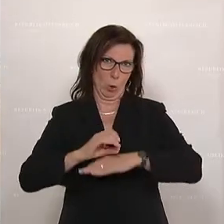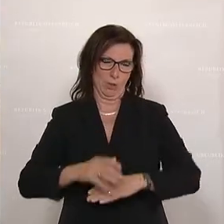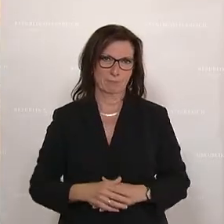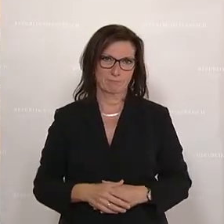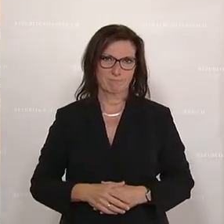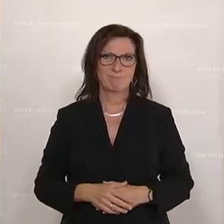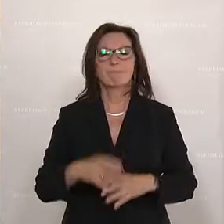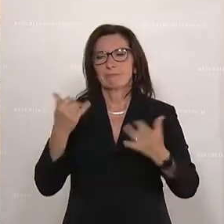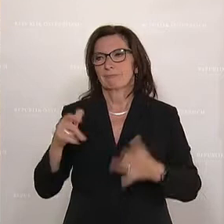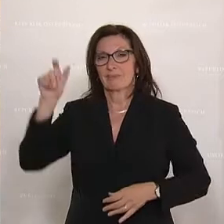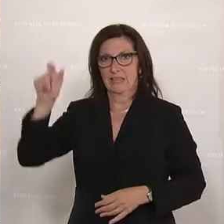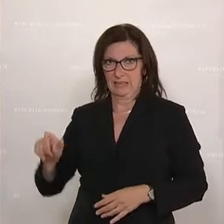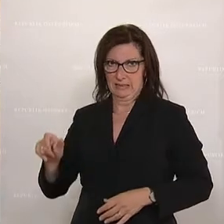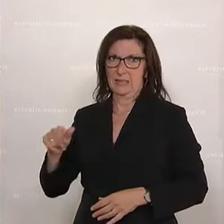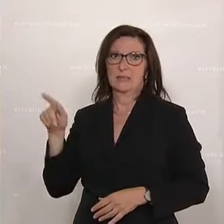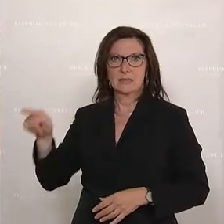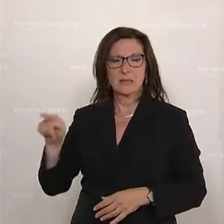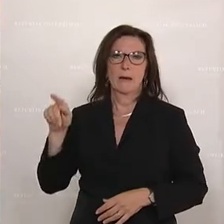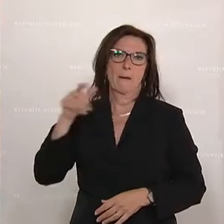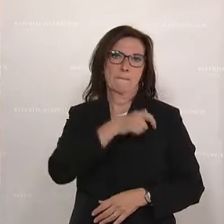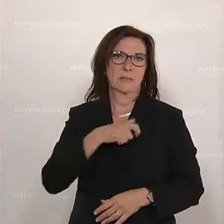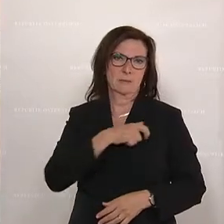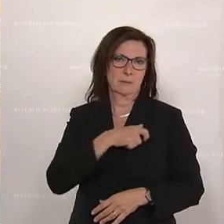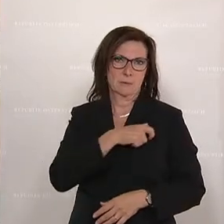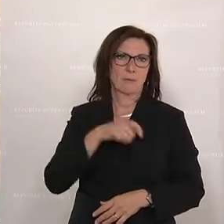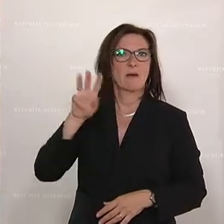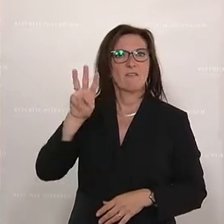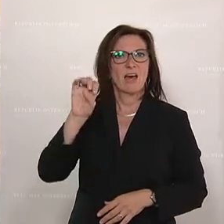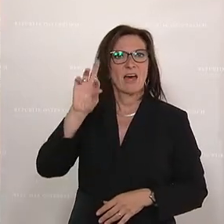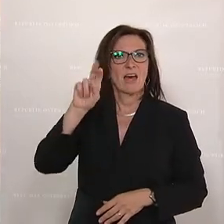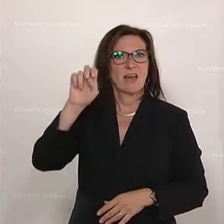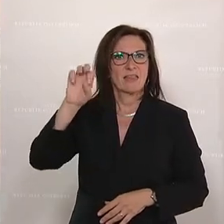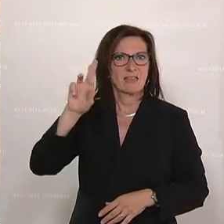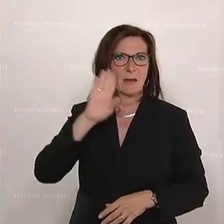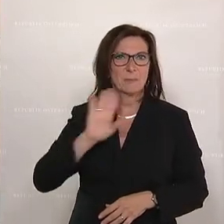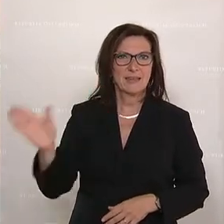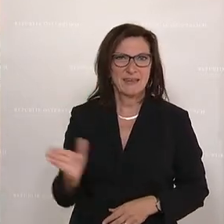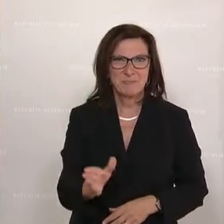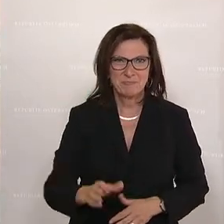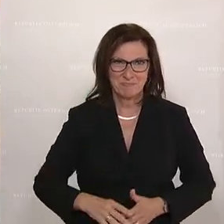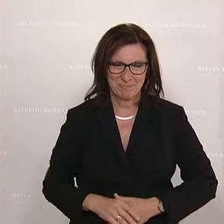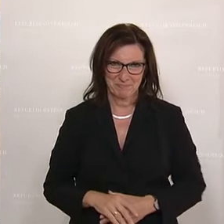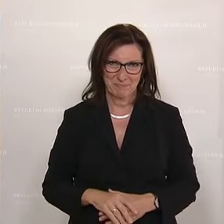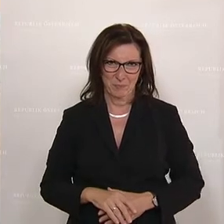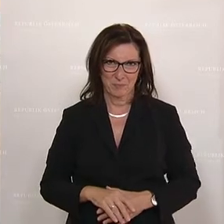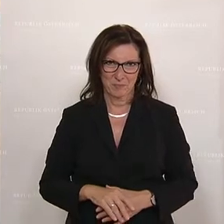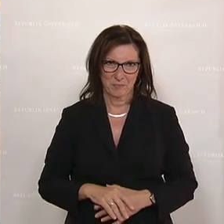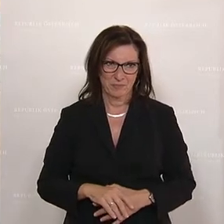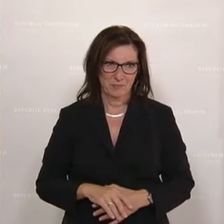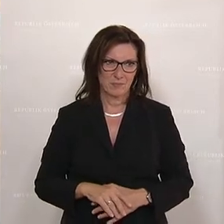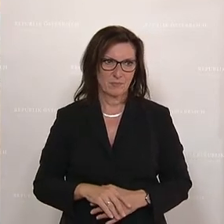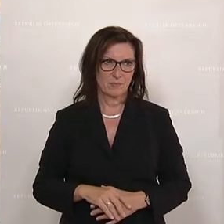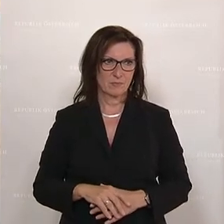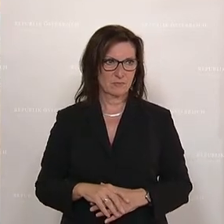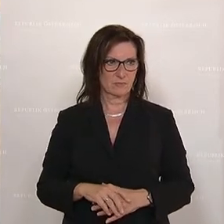Der Klimawandel sei mittlerweile täglich zu spüren. Daher sei auch die Ökologisierung der GAP, der gemeinsamen Agrarpolitik notwendig, betont Kliemann Stammler von